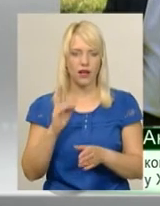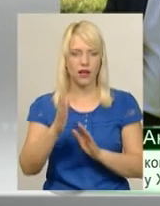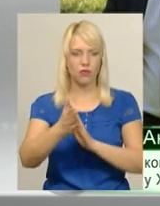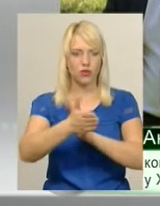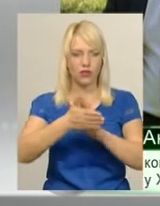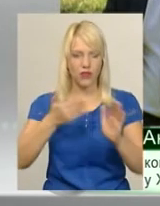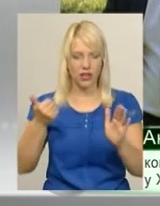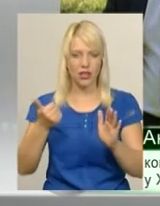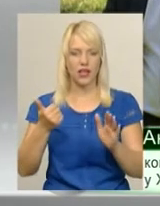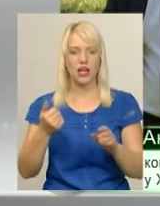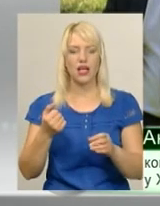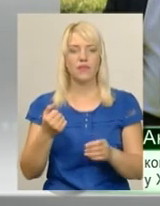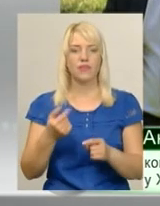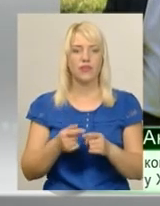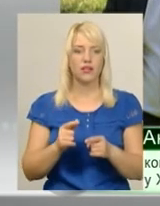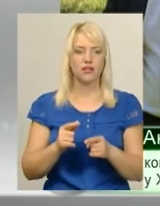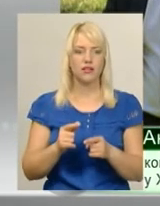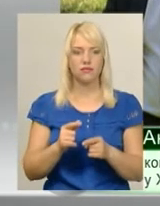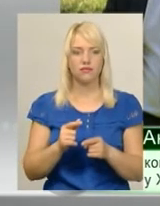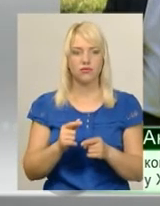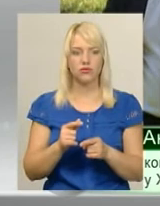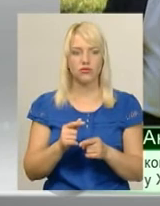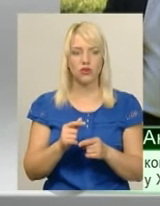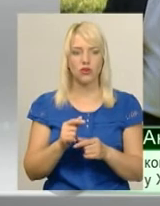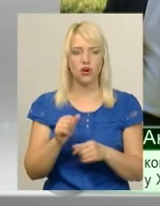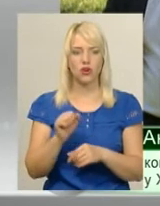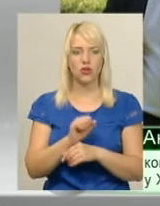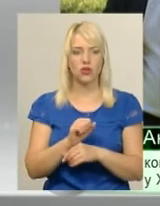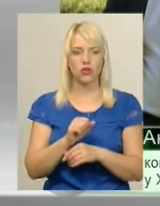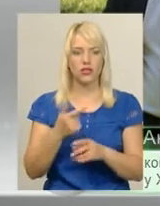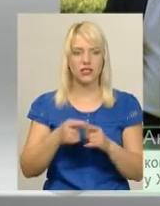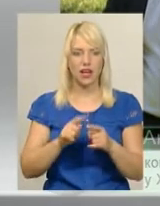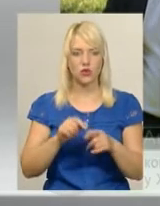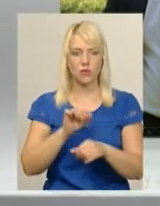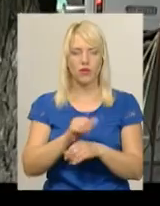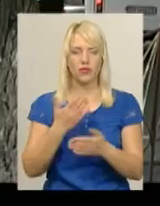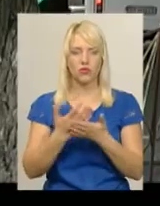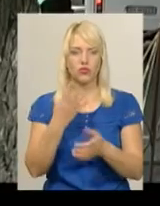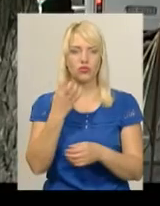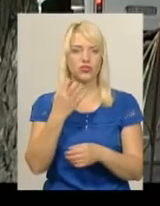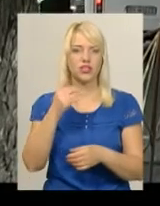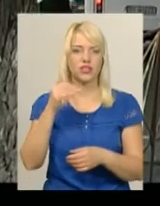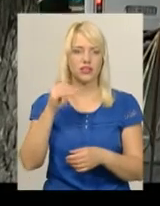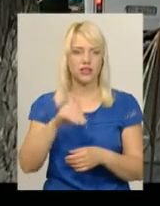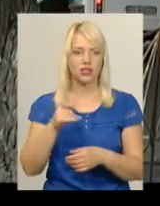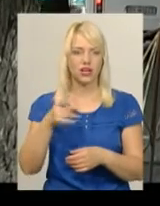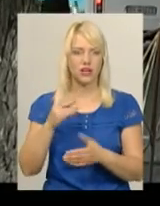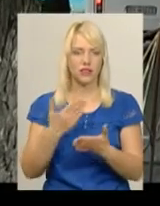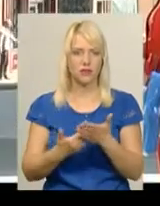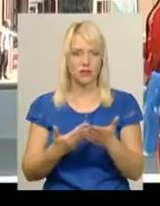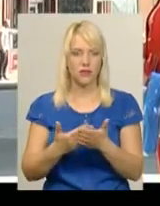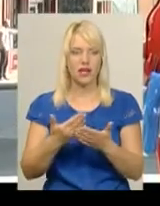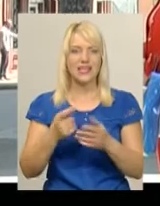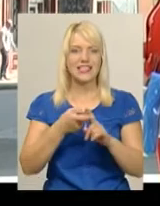в залежності від розміру, коштують від 160 тисяч і до 180 тисяч. Наталія Сідова, Дам'ян Цегольник, Іван